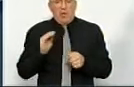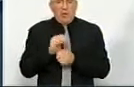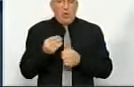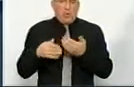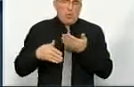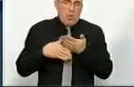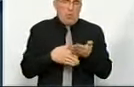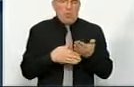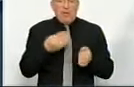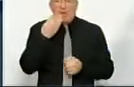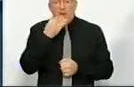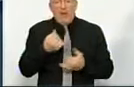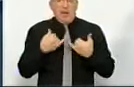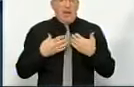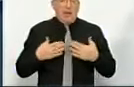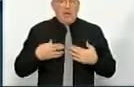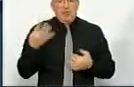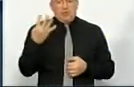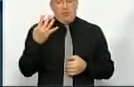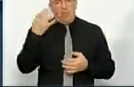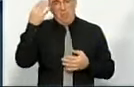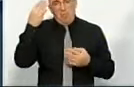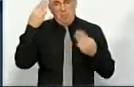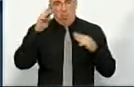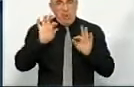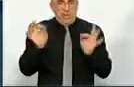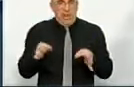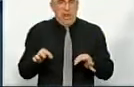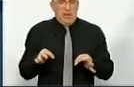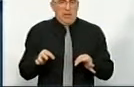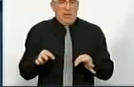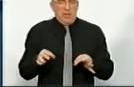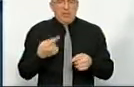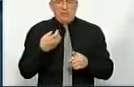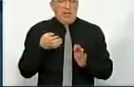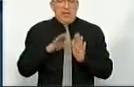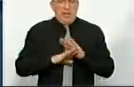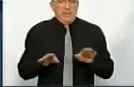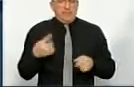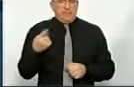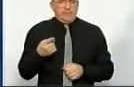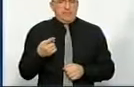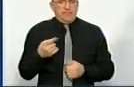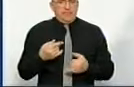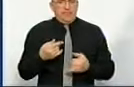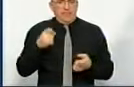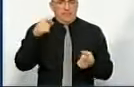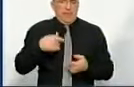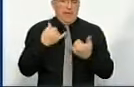дотація. Найкраща для мене – це четверта модель. Ну, це зараз, яку я вам сказав, це найгірше. І ви кажете, притамана для